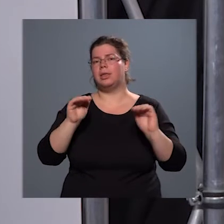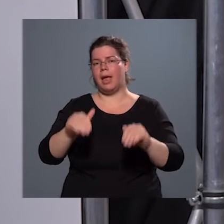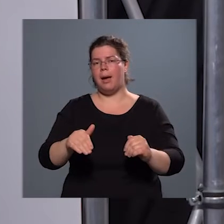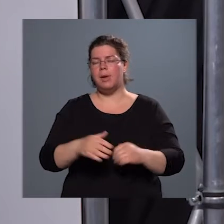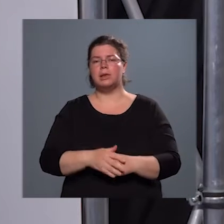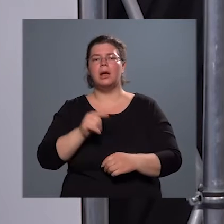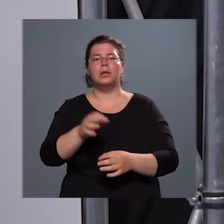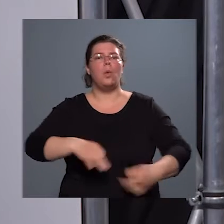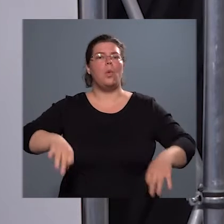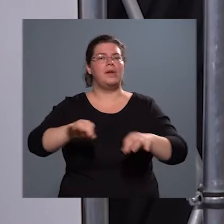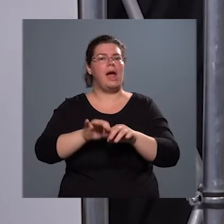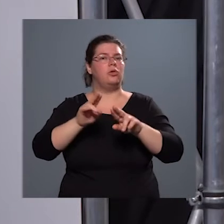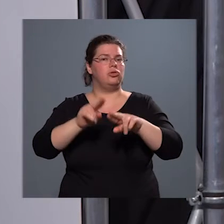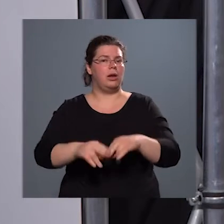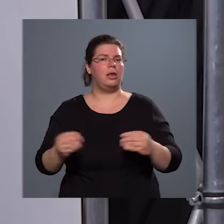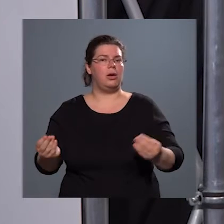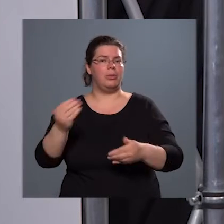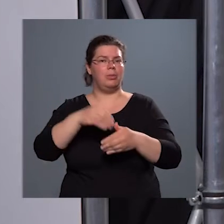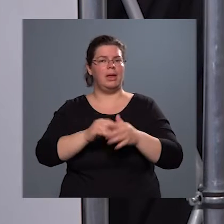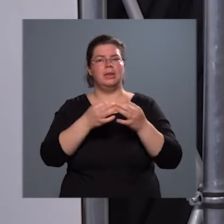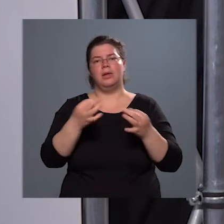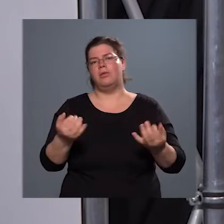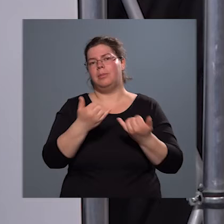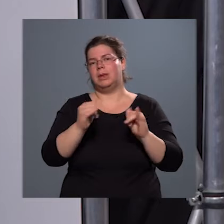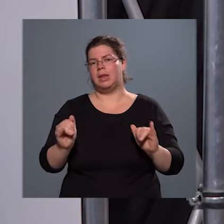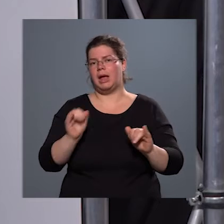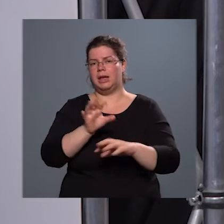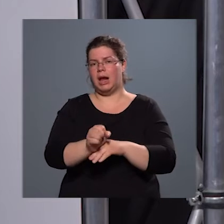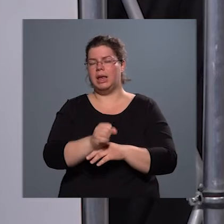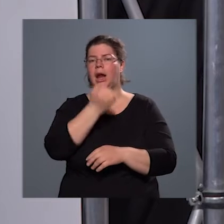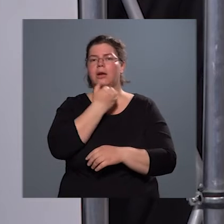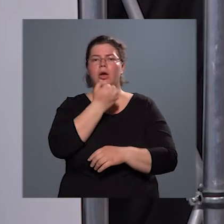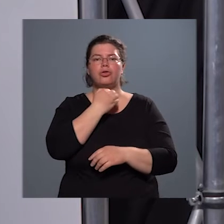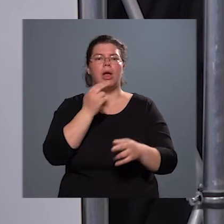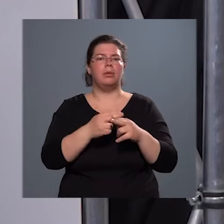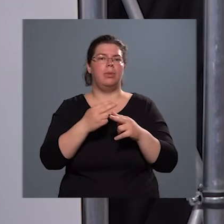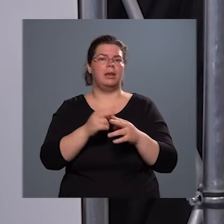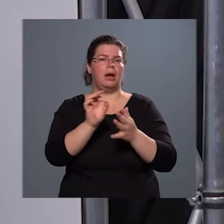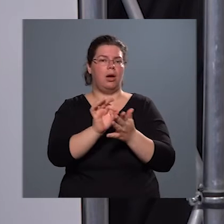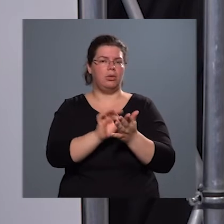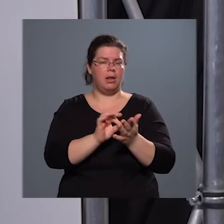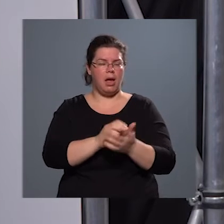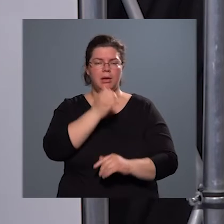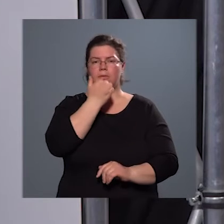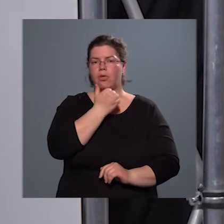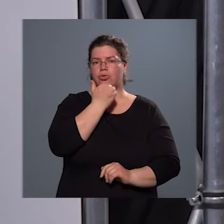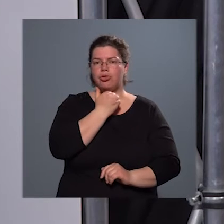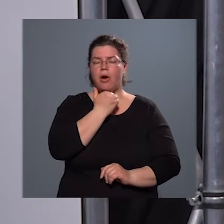országos rendszer, amiben ma már mindenki elérheti saját betegadatait, saját